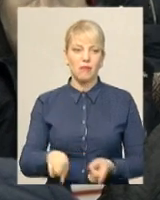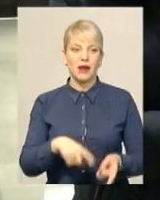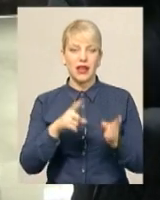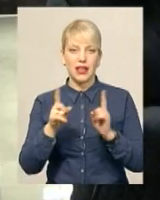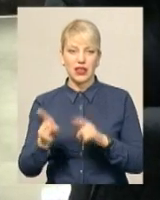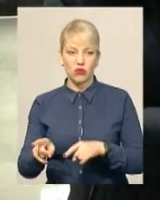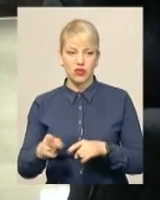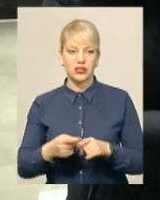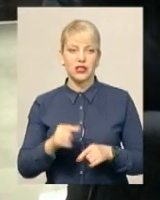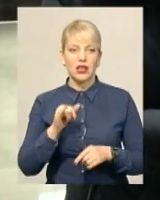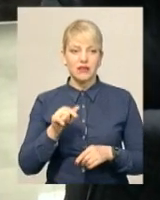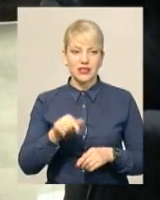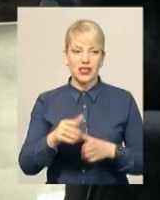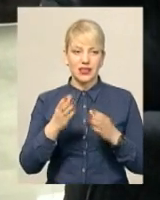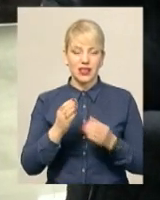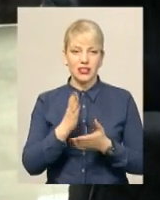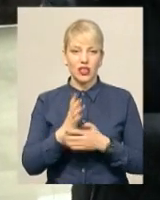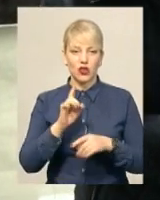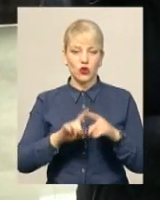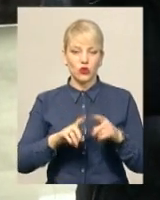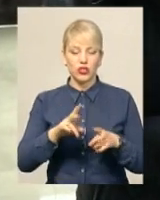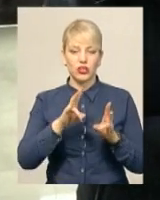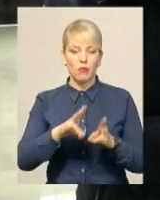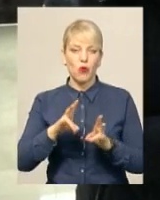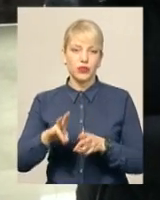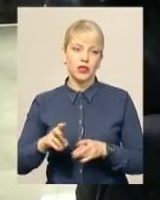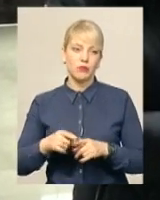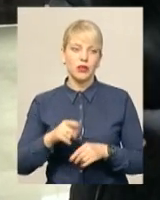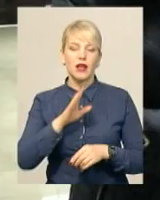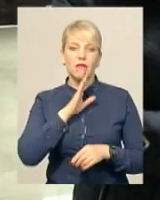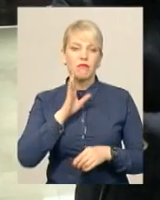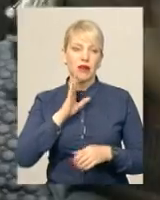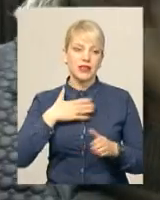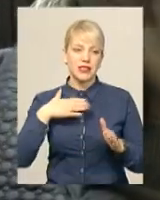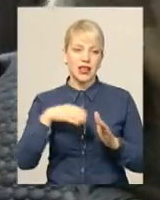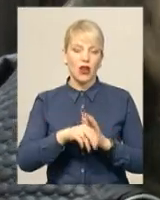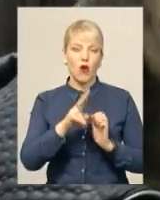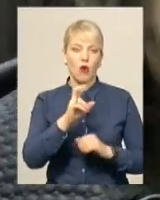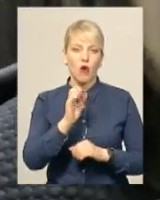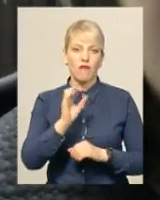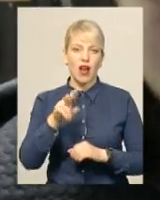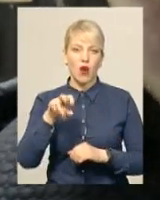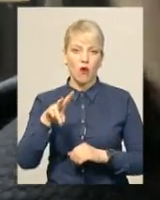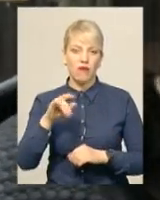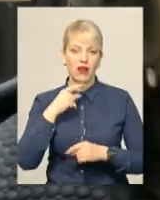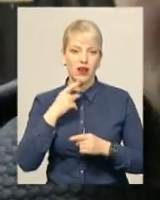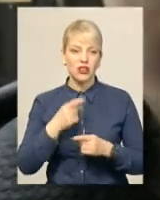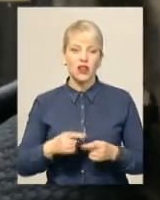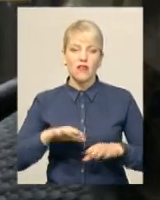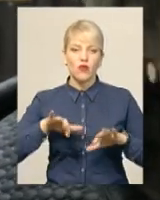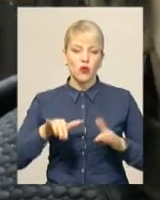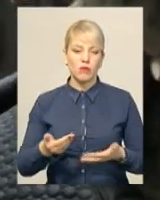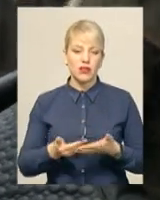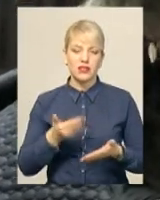суду присутні і родичі потерпілих Олександра Гулько та його дружини Юлії. Мати загиблою Марія Ковальова каже, втомилася від невизначеності.